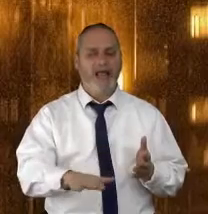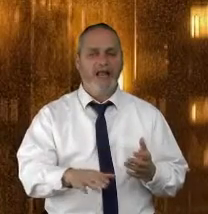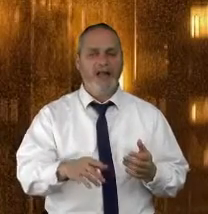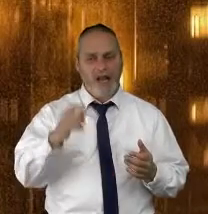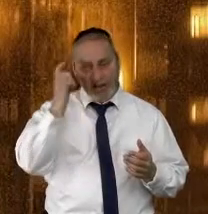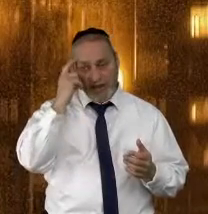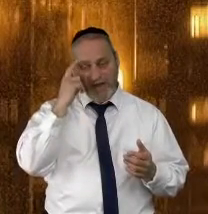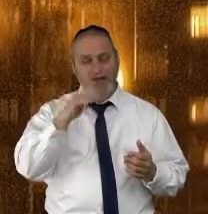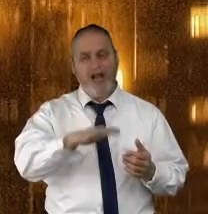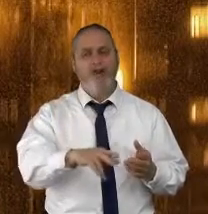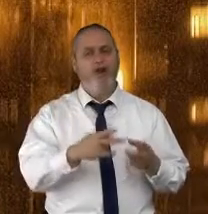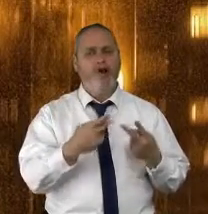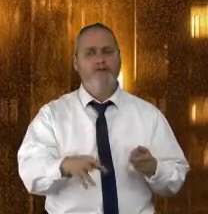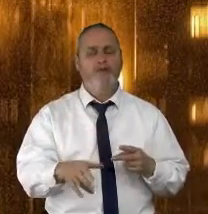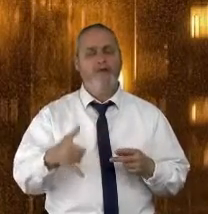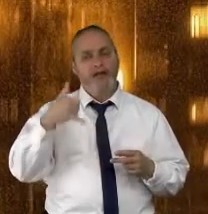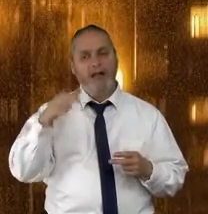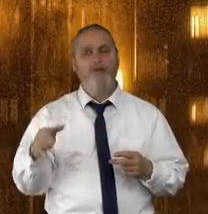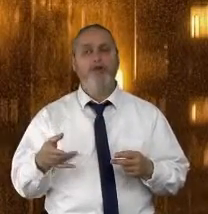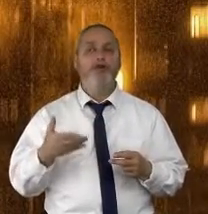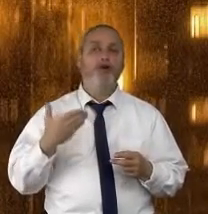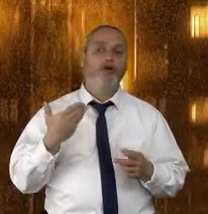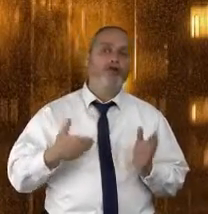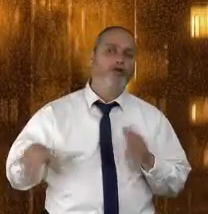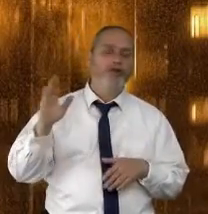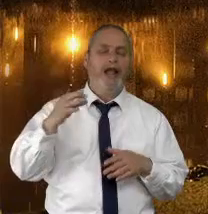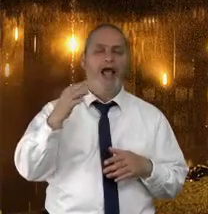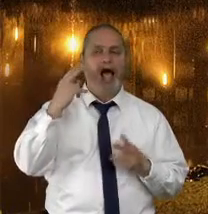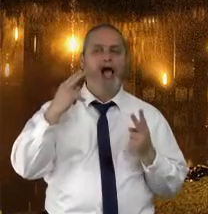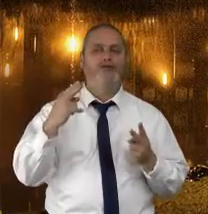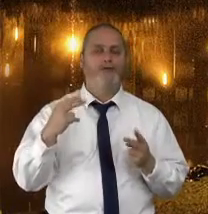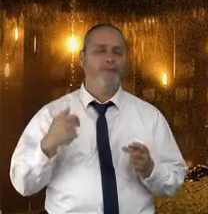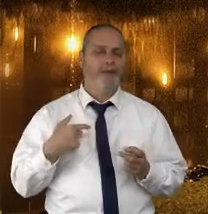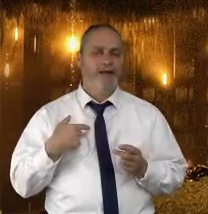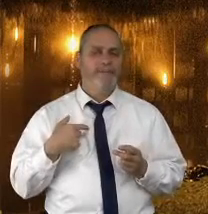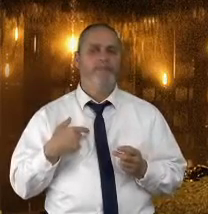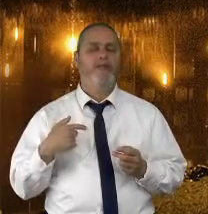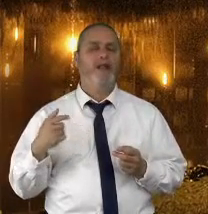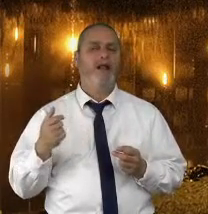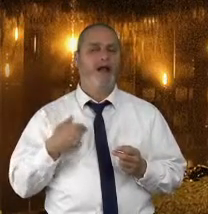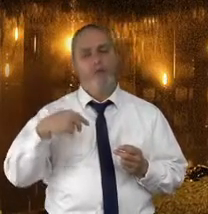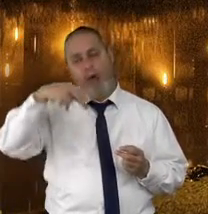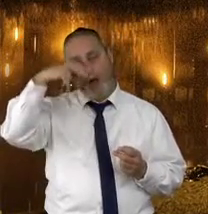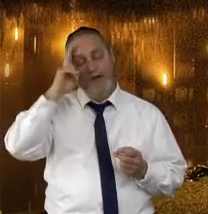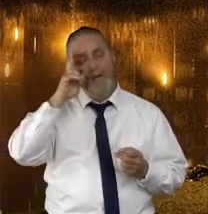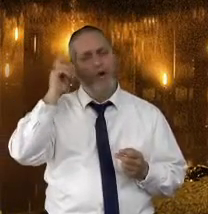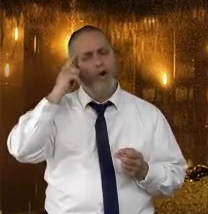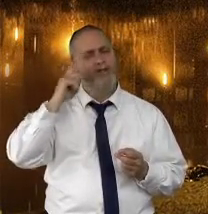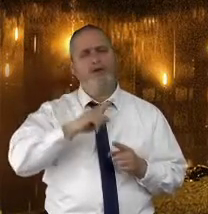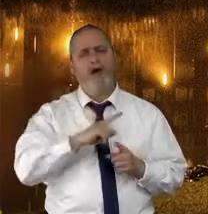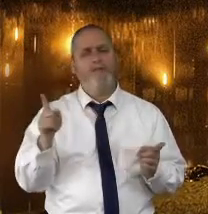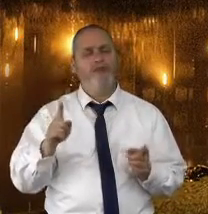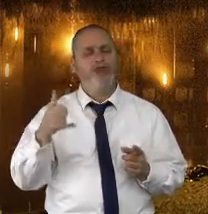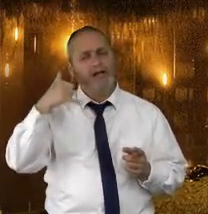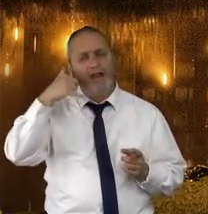לילד תחושה שאתה לא חשוב. המכשיר הקטן הזה חשוב הרבה יותר אימך. עכשיו, אנחנו ההורים מעולם לא עלה על